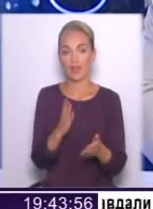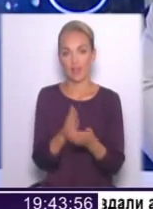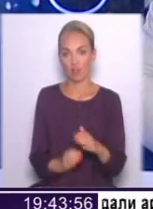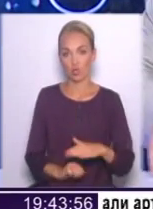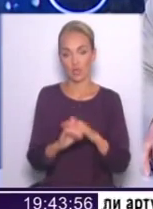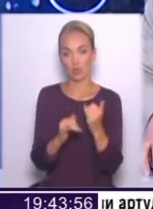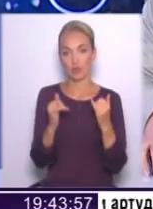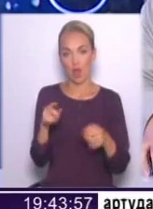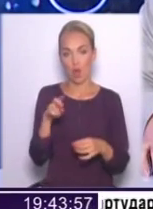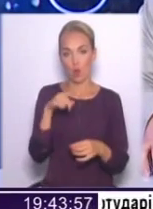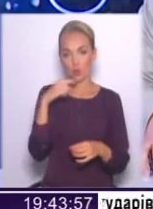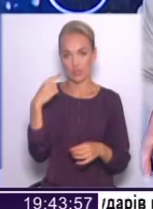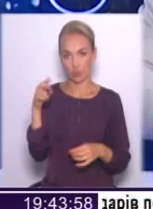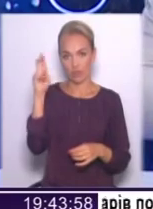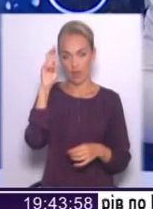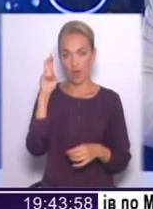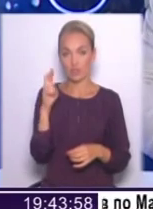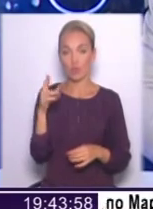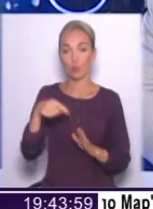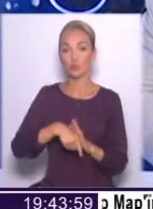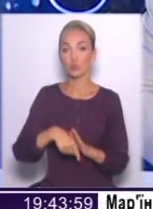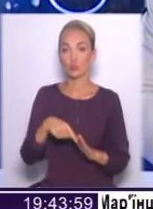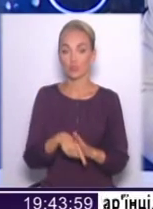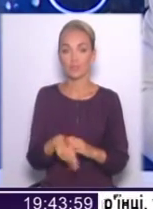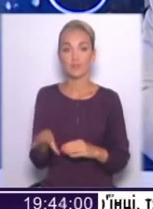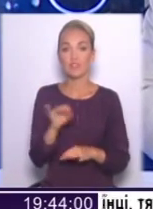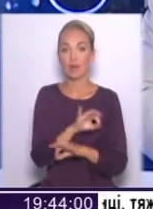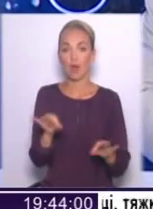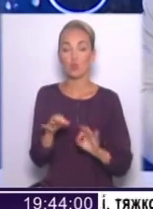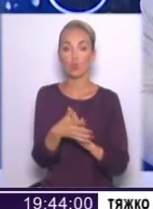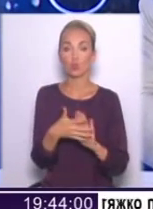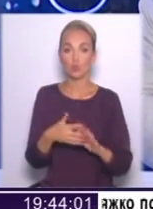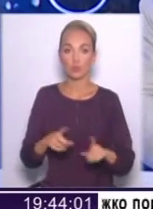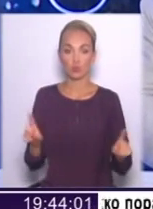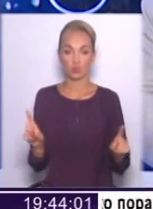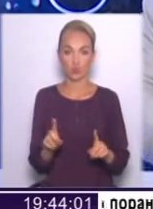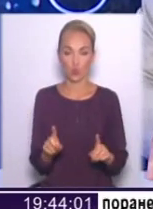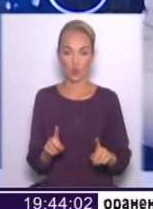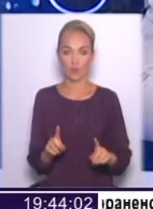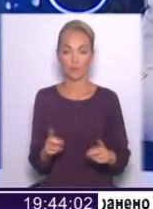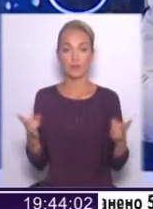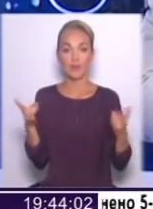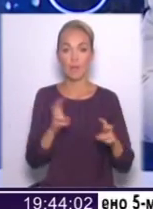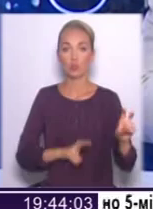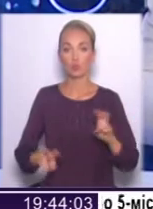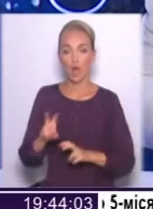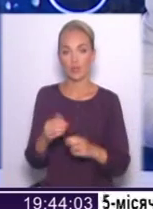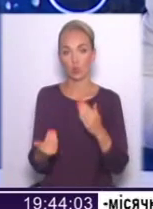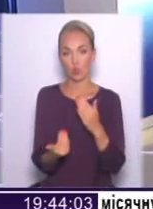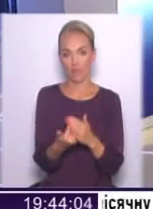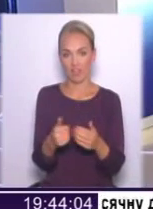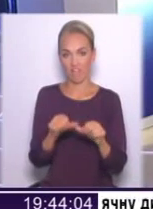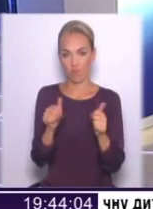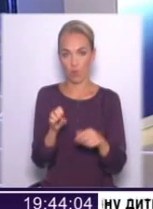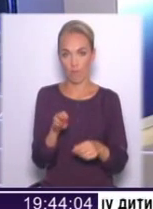Тобто, по суті, всі прекрасно розуміють, що треба шукати новий формат. І от